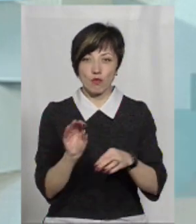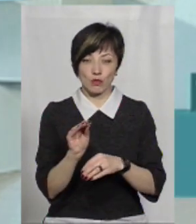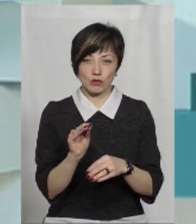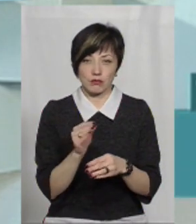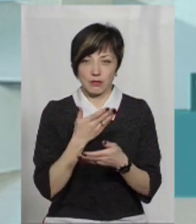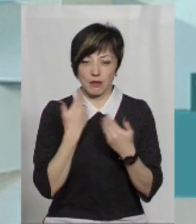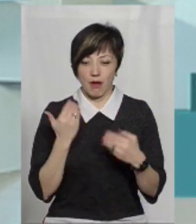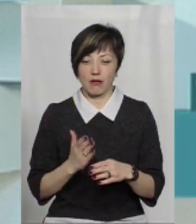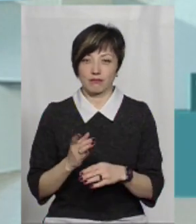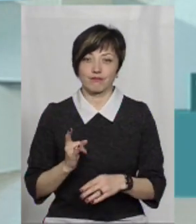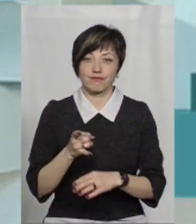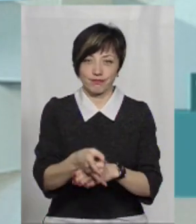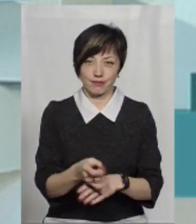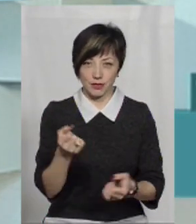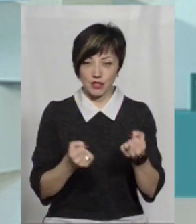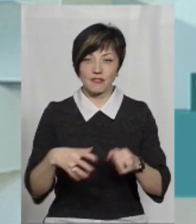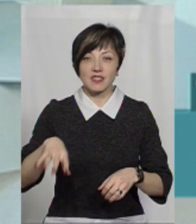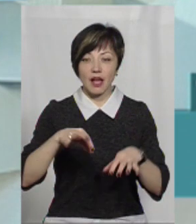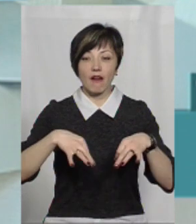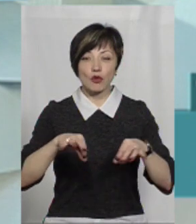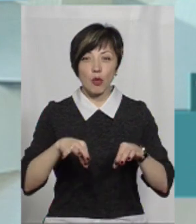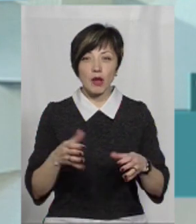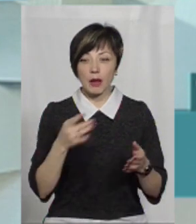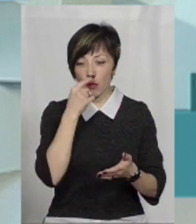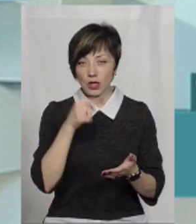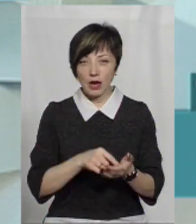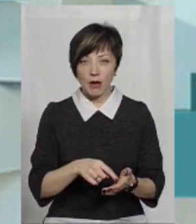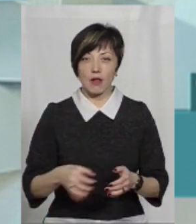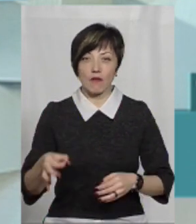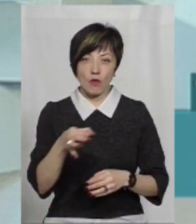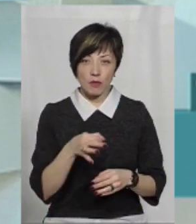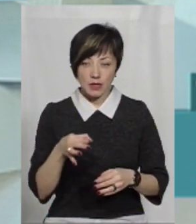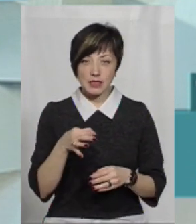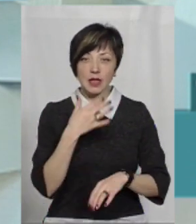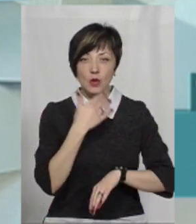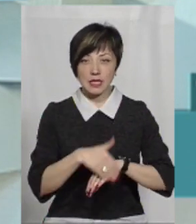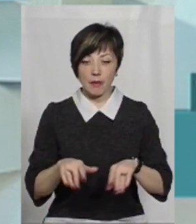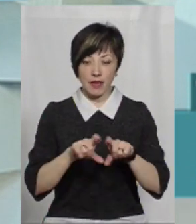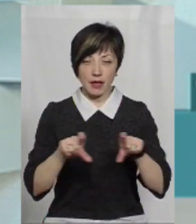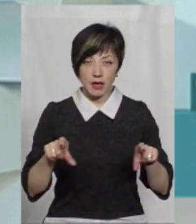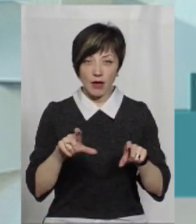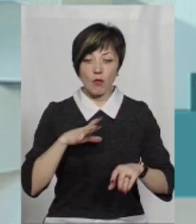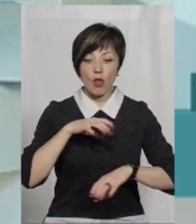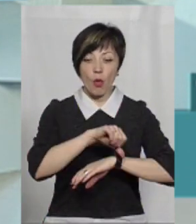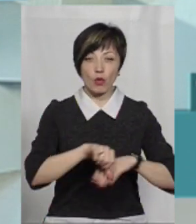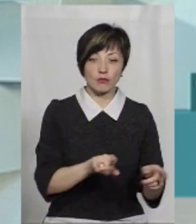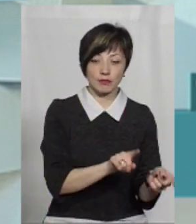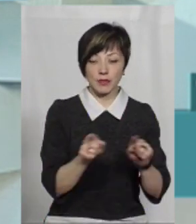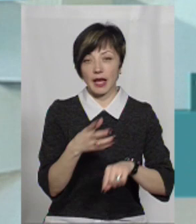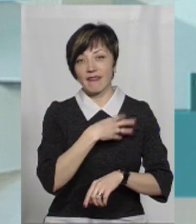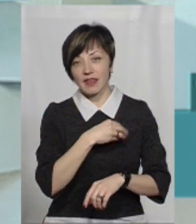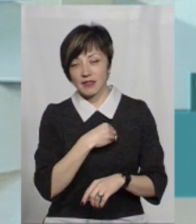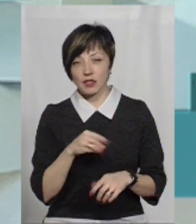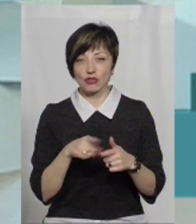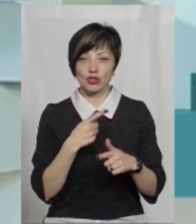також немає. Тому всі автомобілі, які потрапили до нас в область на іноземній реєстрації, вони перетинали чи то в